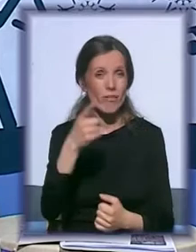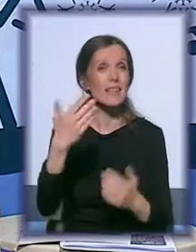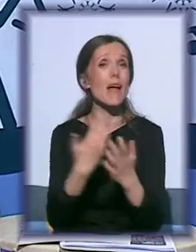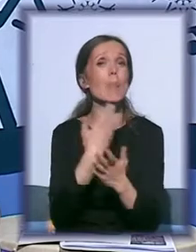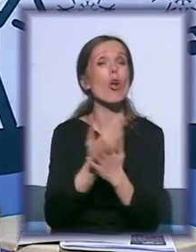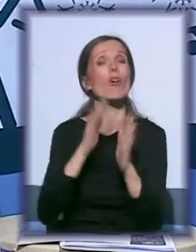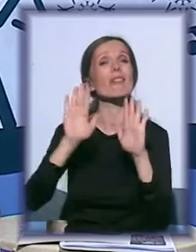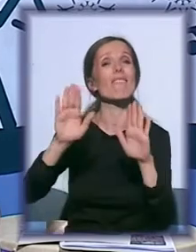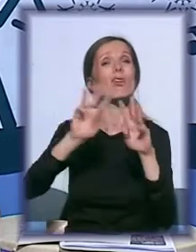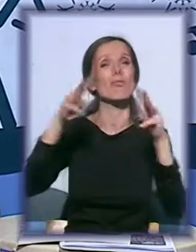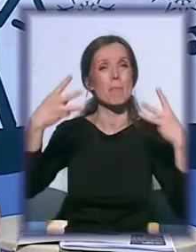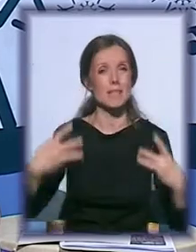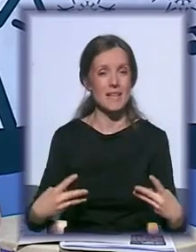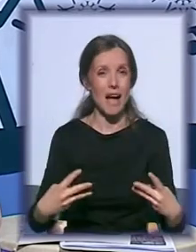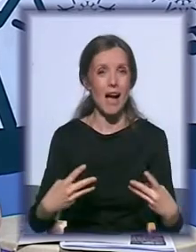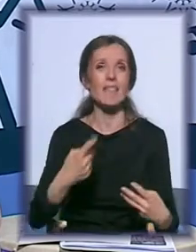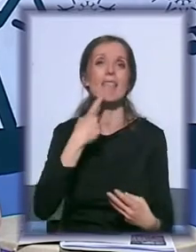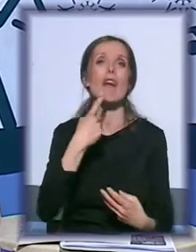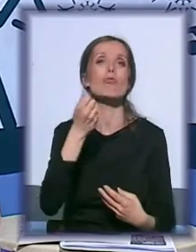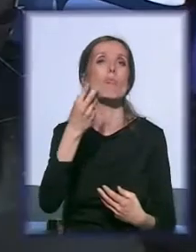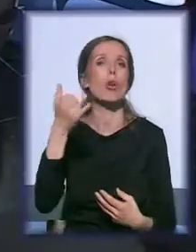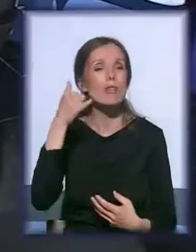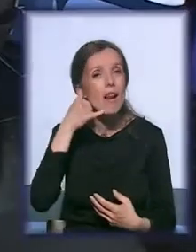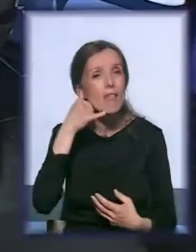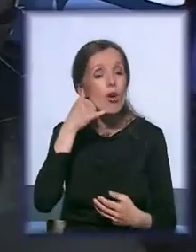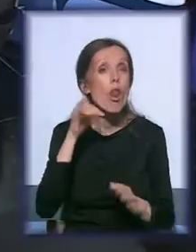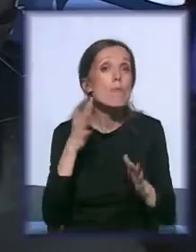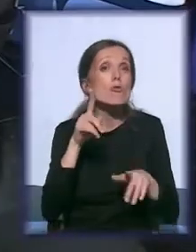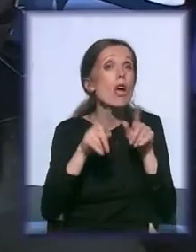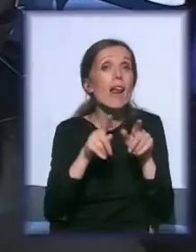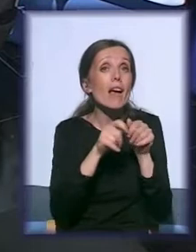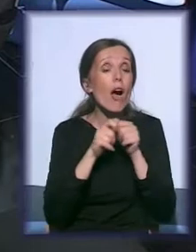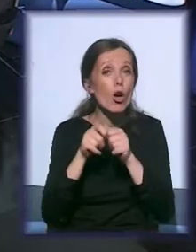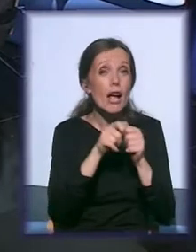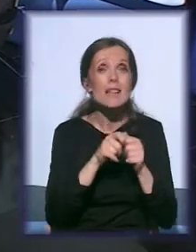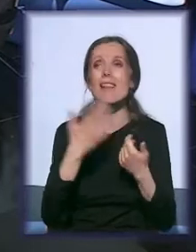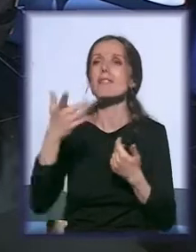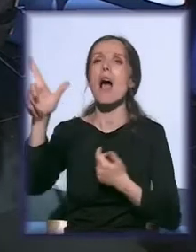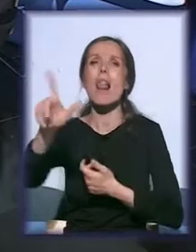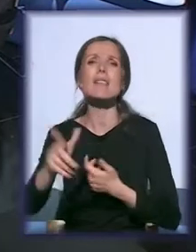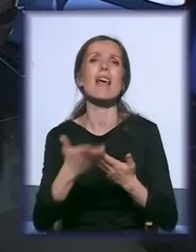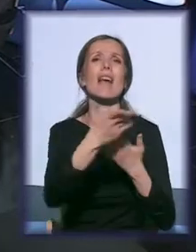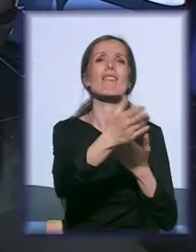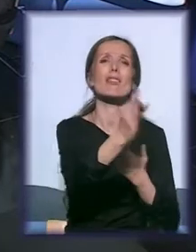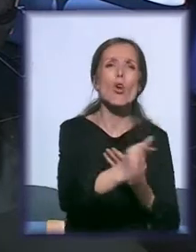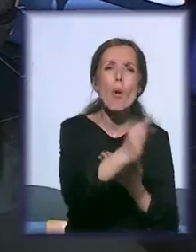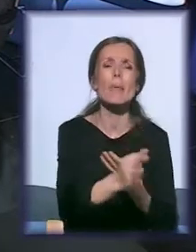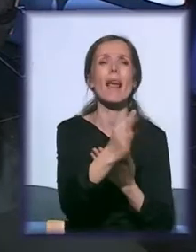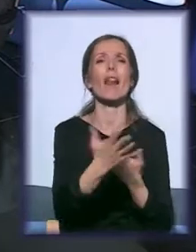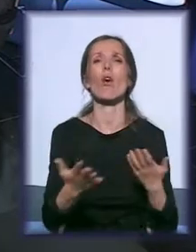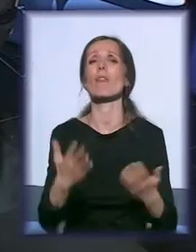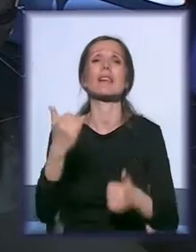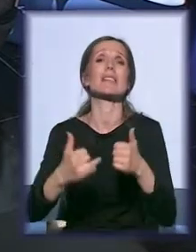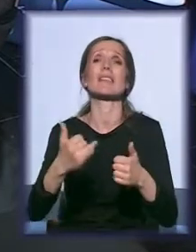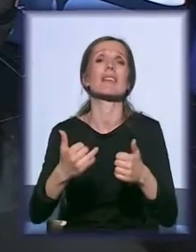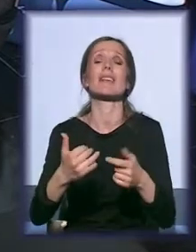sajt, da, kažemo, telefone i možda upravo neka organizacija iz Lazarevca, iz Obrenovca ili